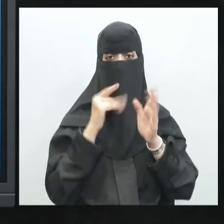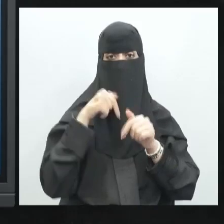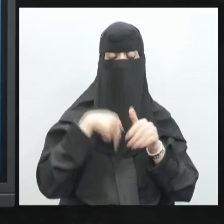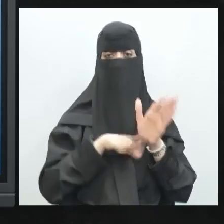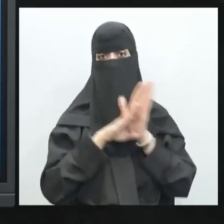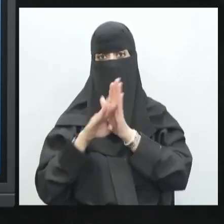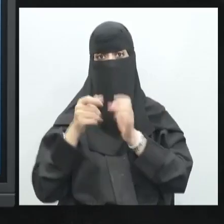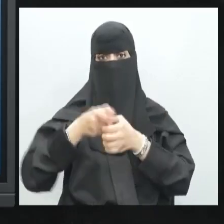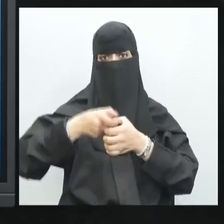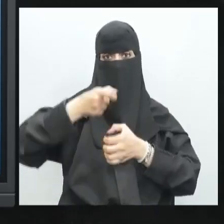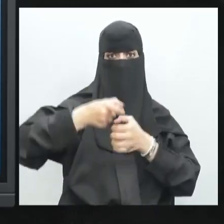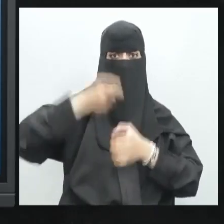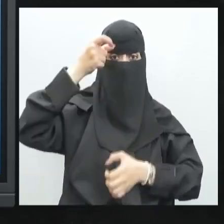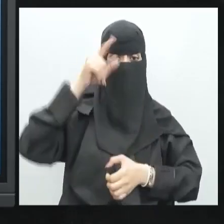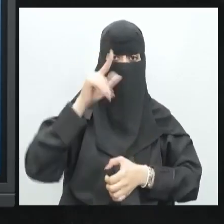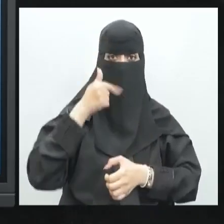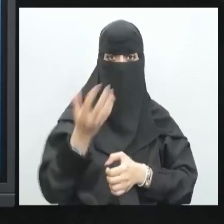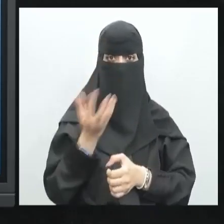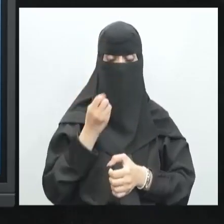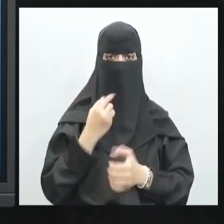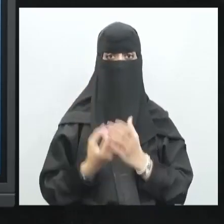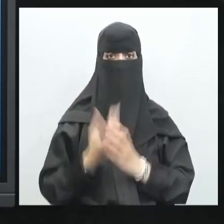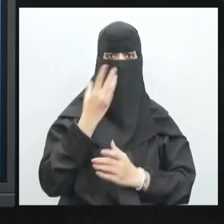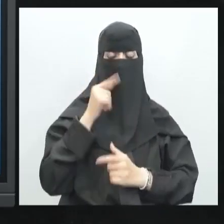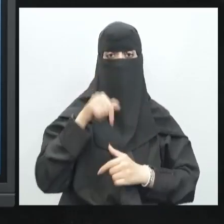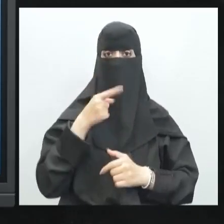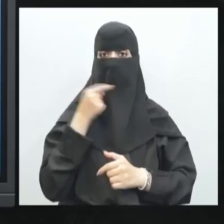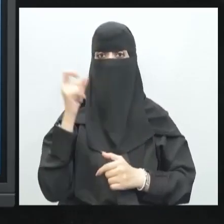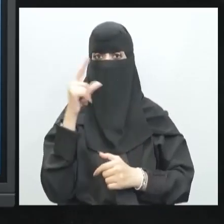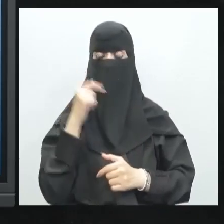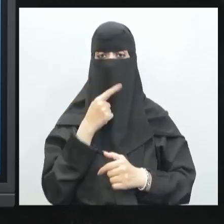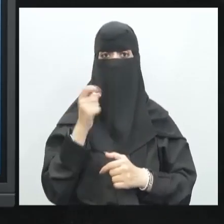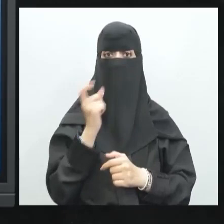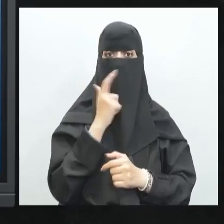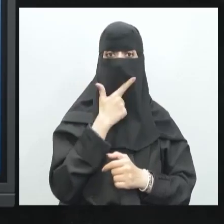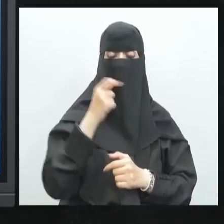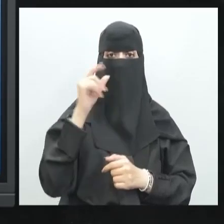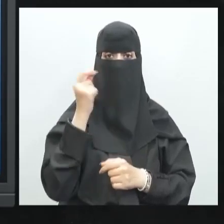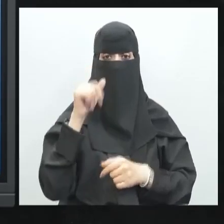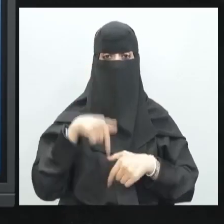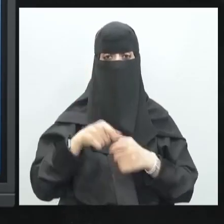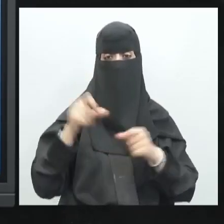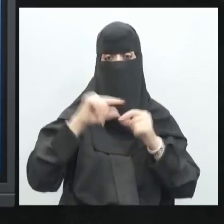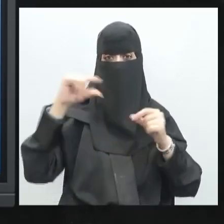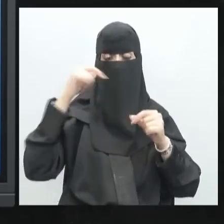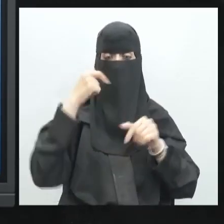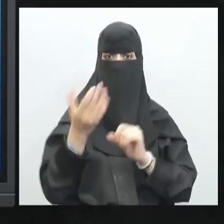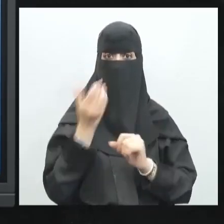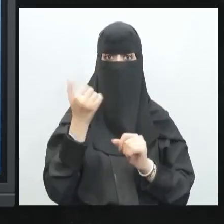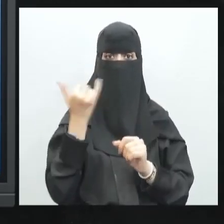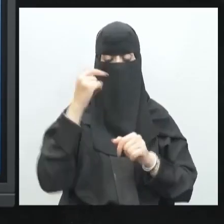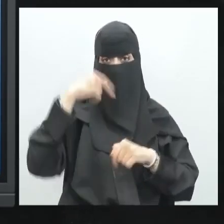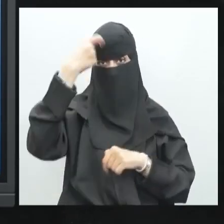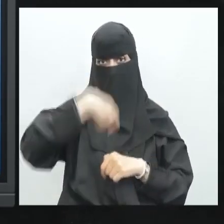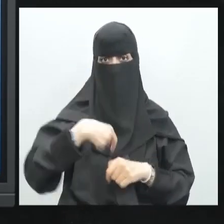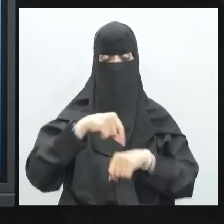تدعم نخاع العظم نخاع العظم مصدر إطلاق رأيات الدم الحمراء والبيضاء والصفايح الدموية أضل الجزء المهم داخل